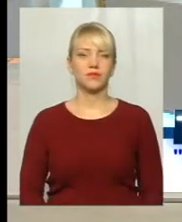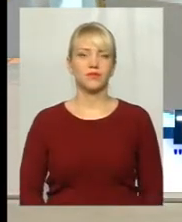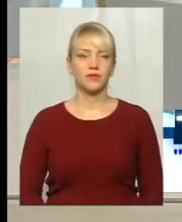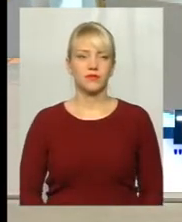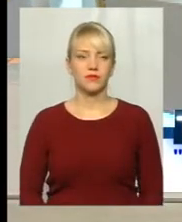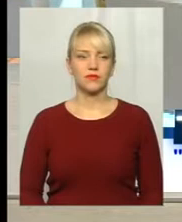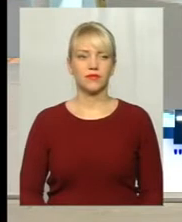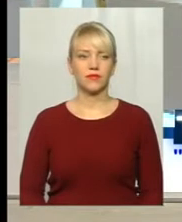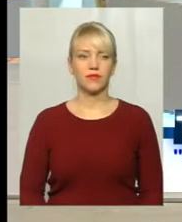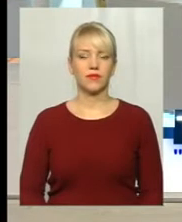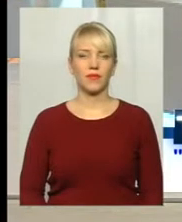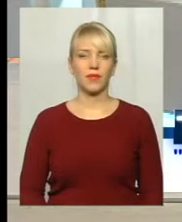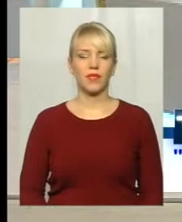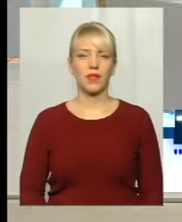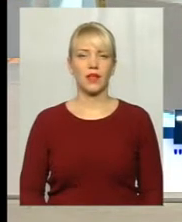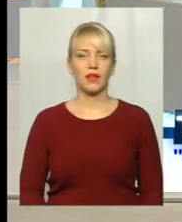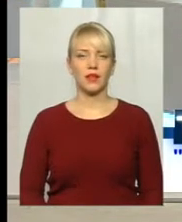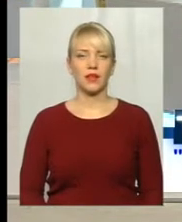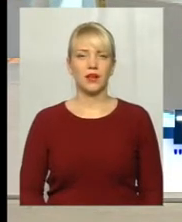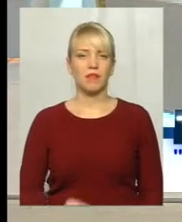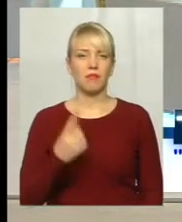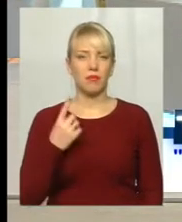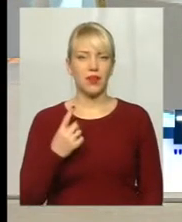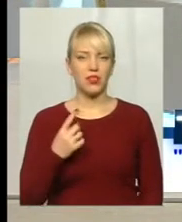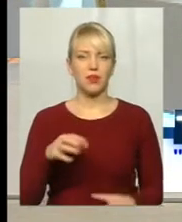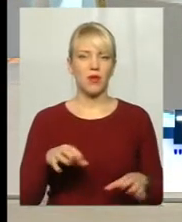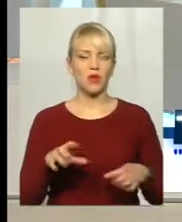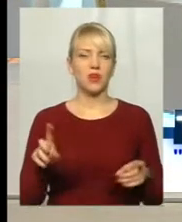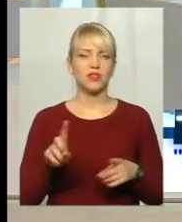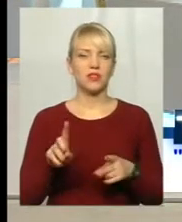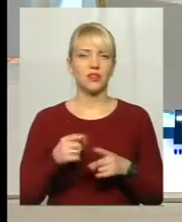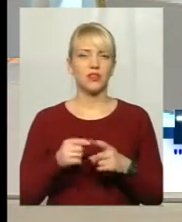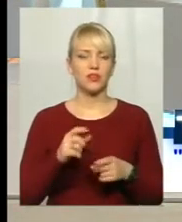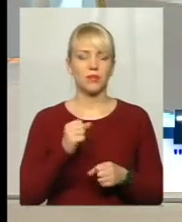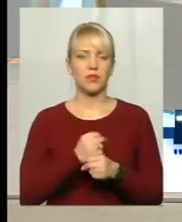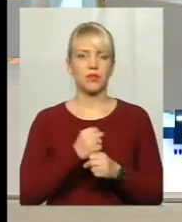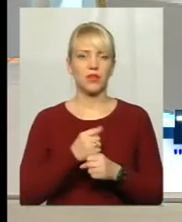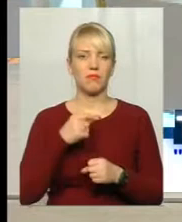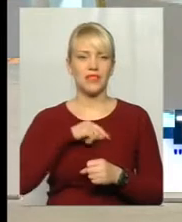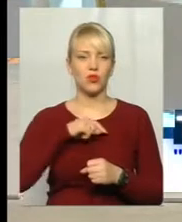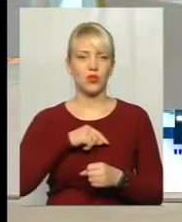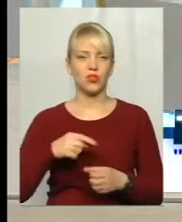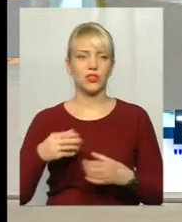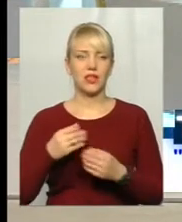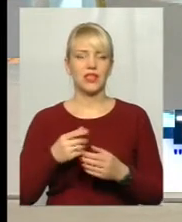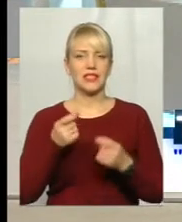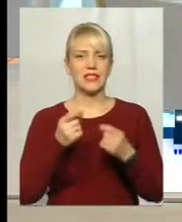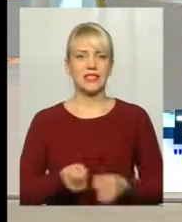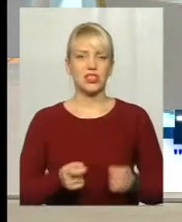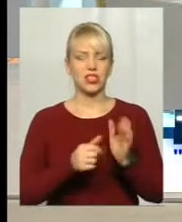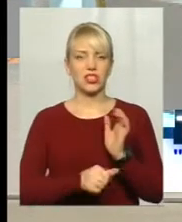У нас перших маніпуляцій – це те, що працюють дійсно на психологічному ефекті, знижки, наприклад, до 60